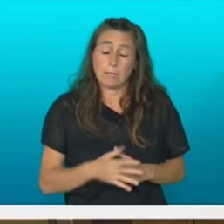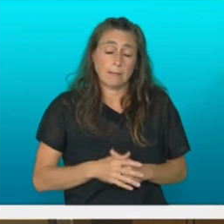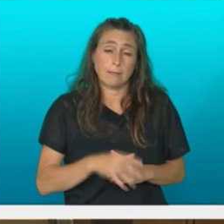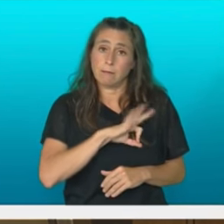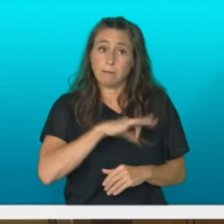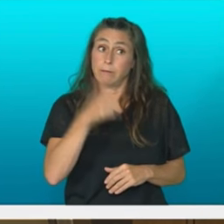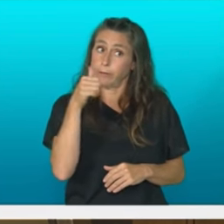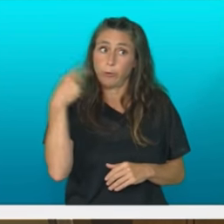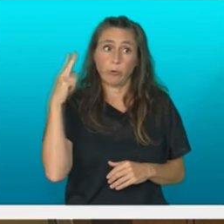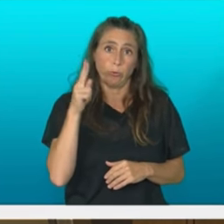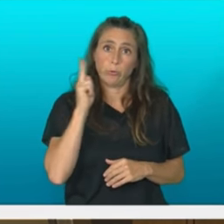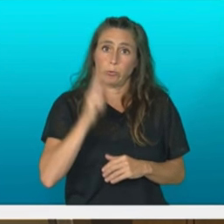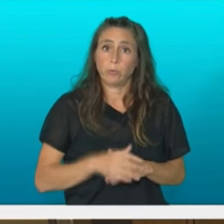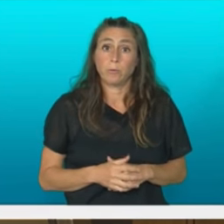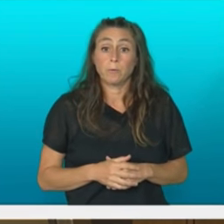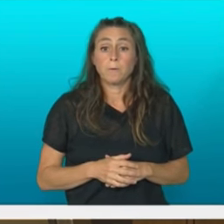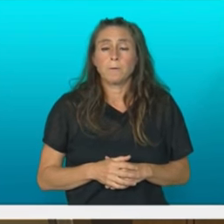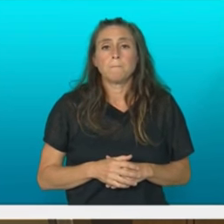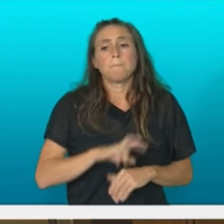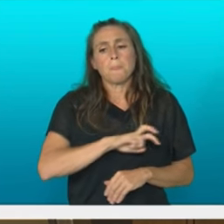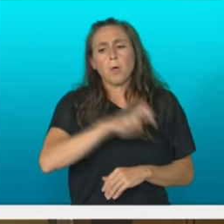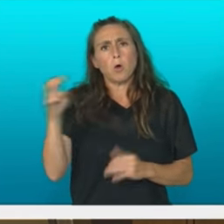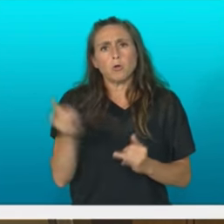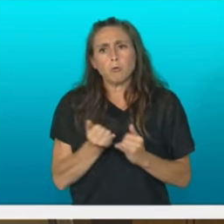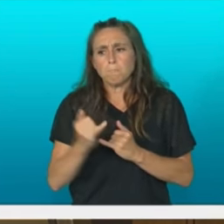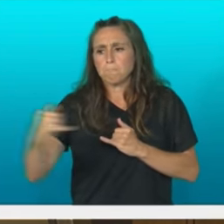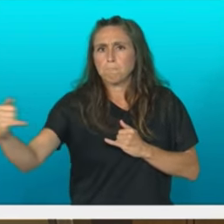eta beste ardaltz garrantzitsu bat